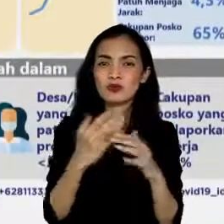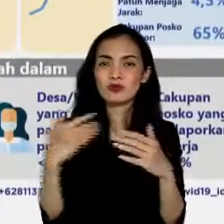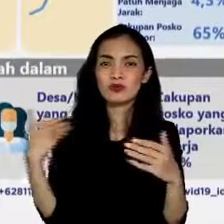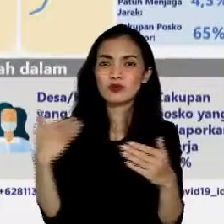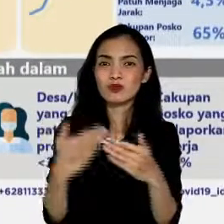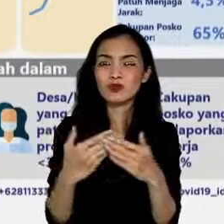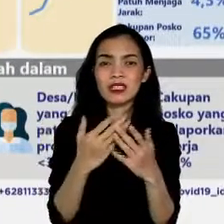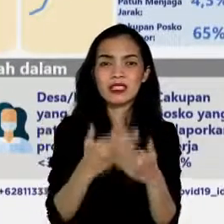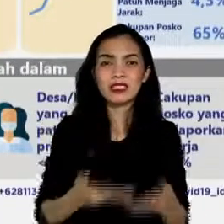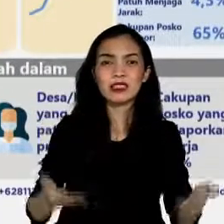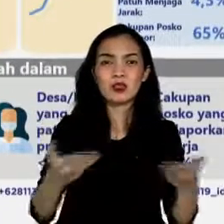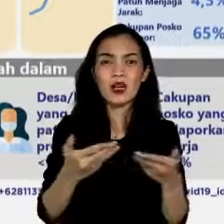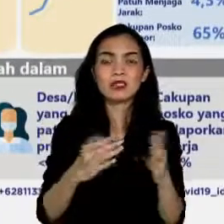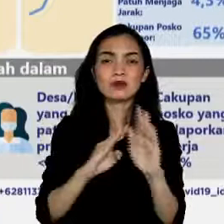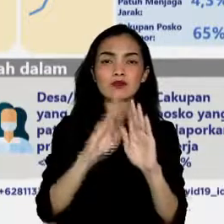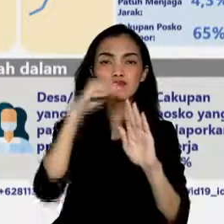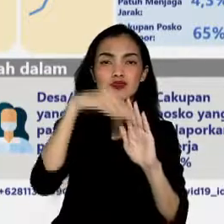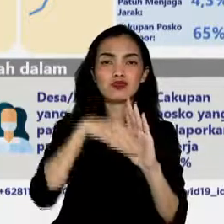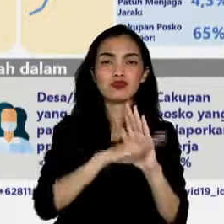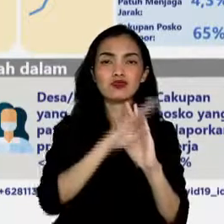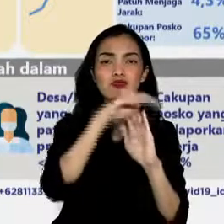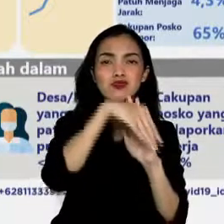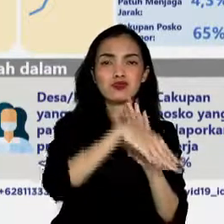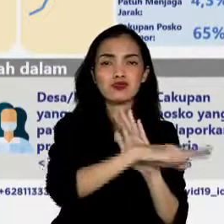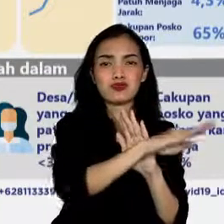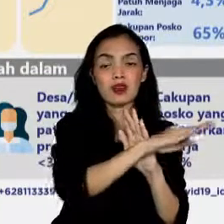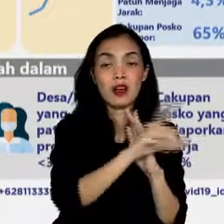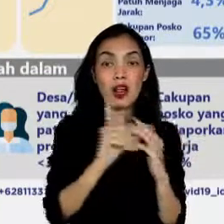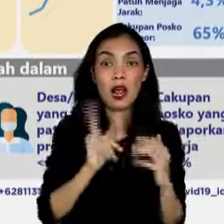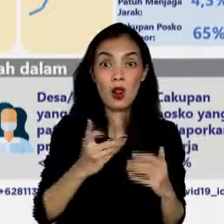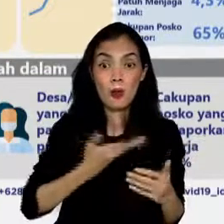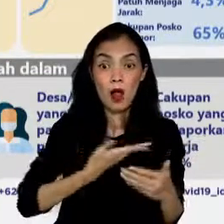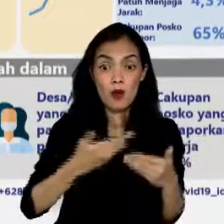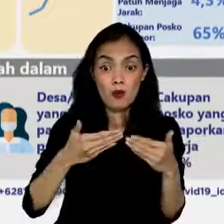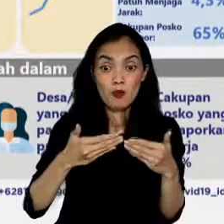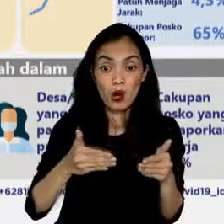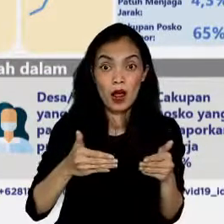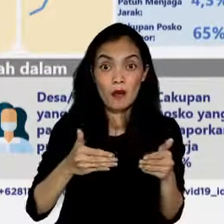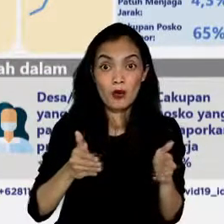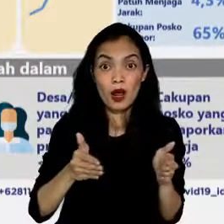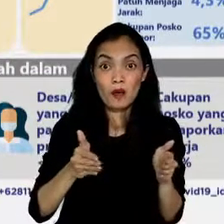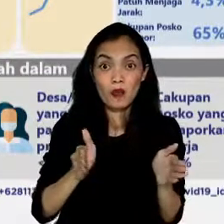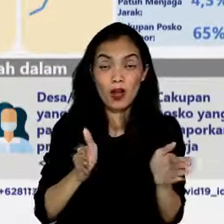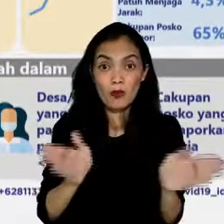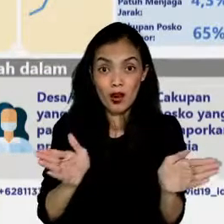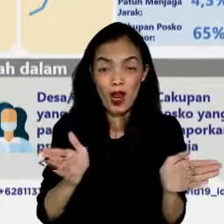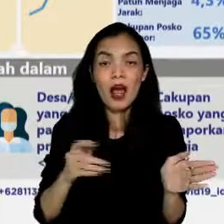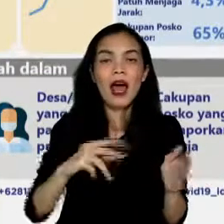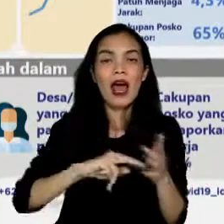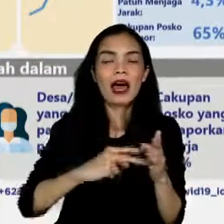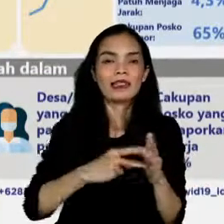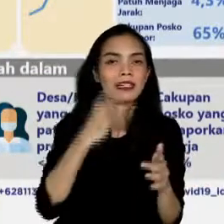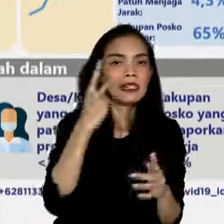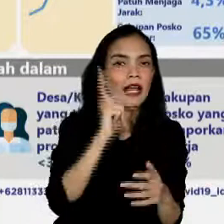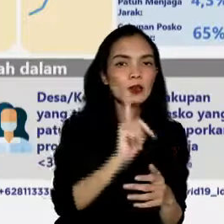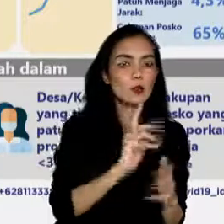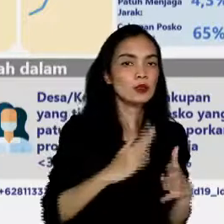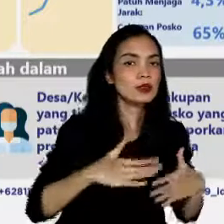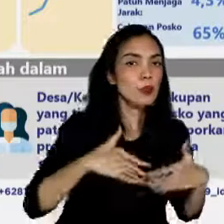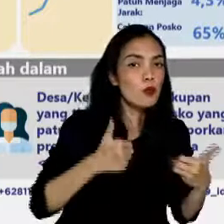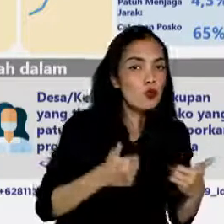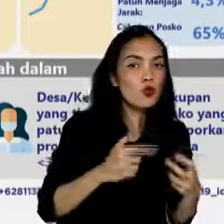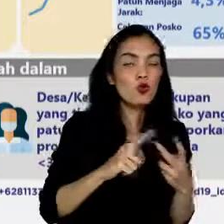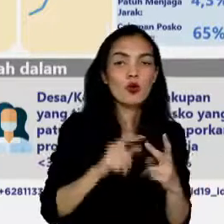kesiapan daerah dalam pembukaan bertahap, kita perlu melihat perkembangan kasus positif, kesembuhan, dan